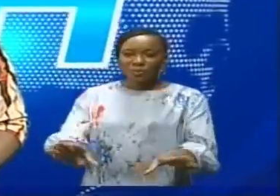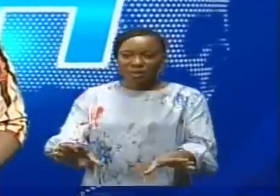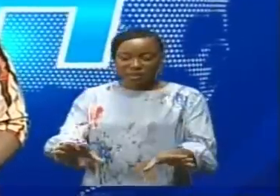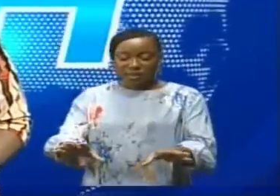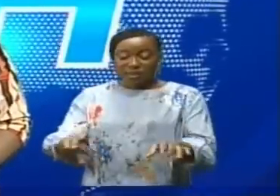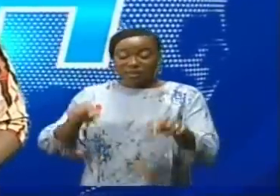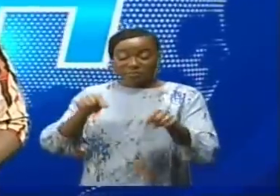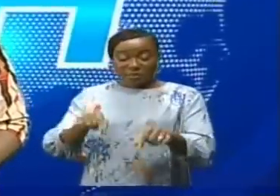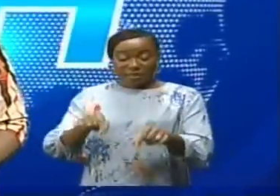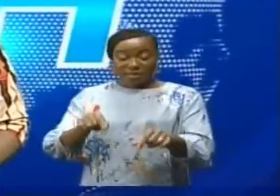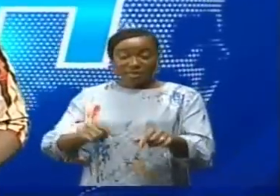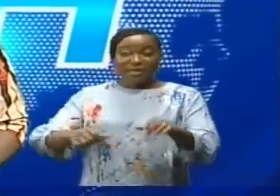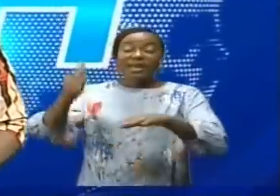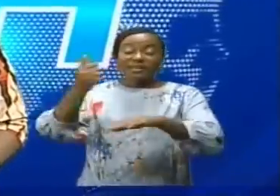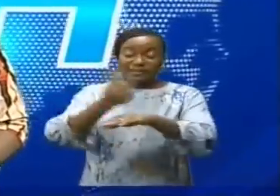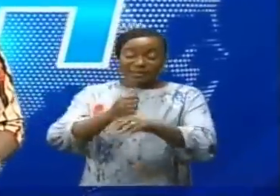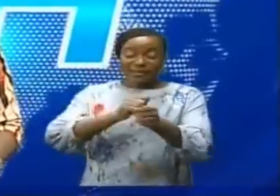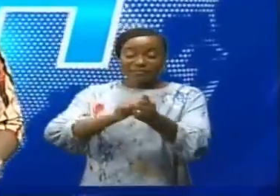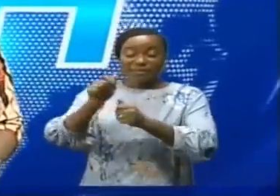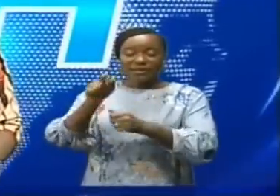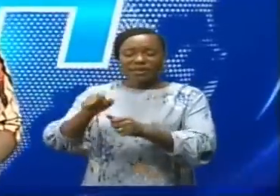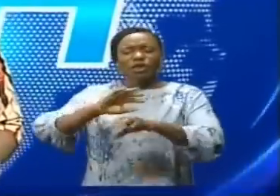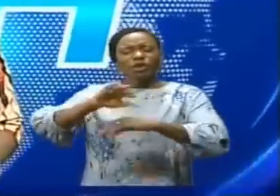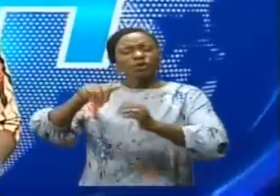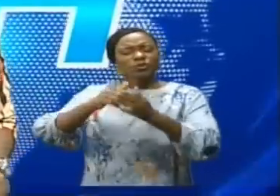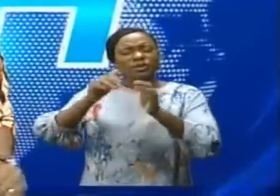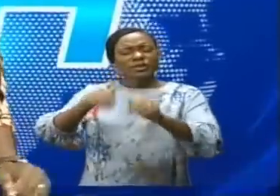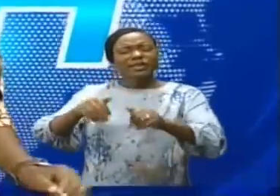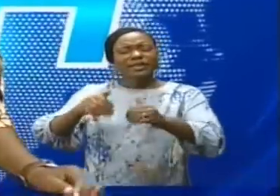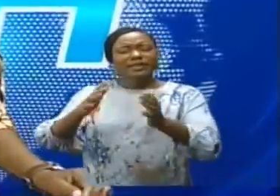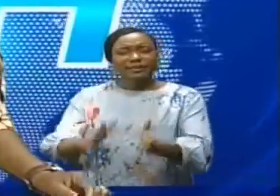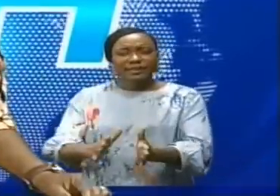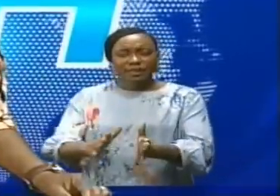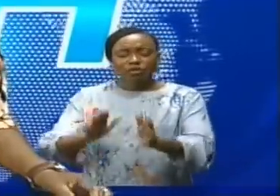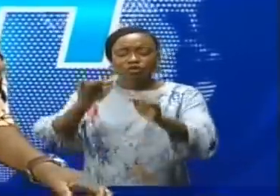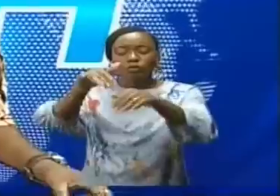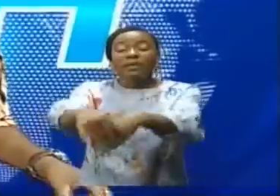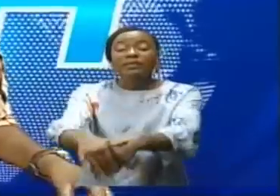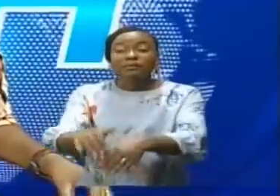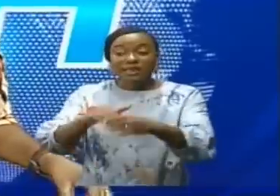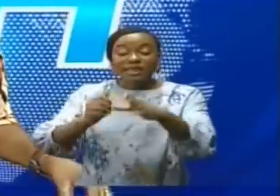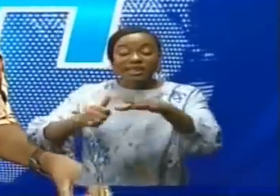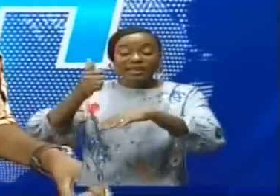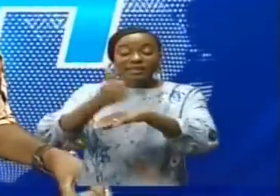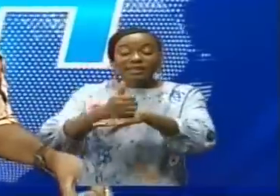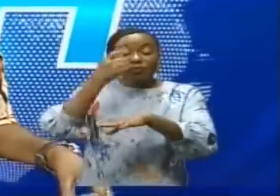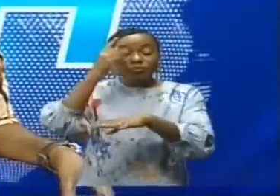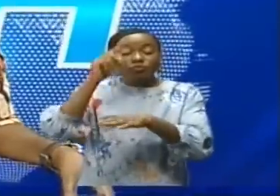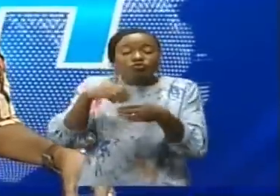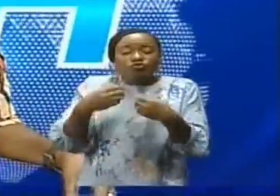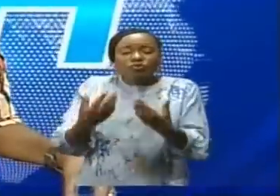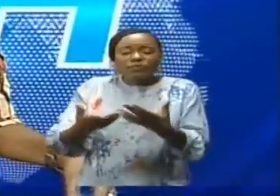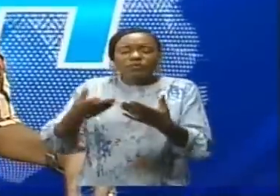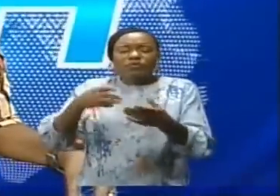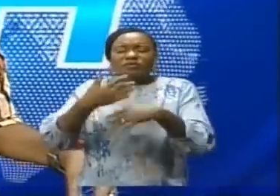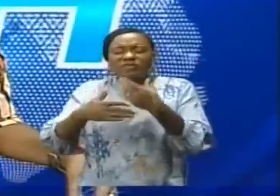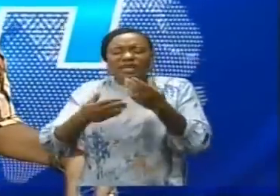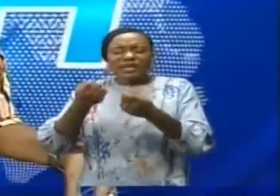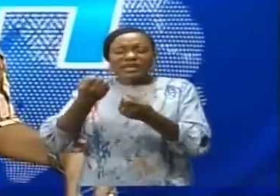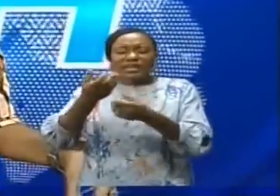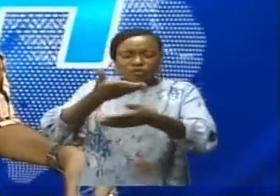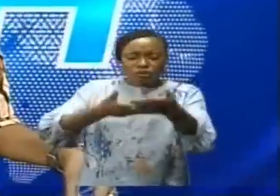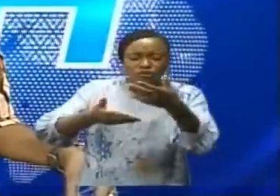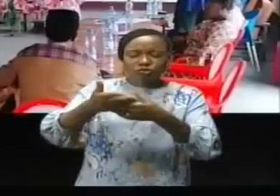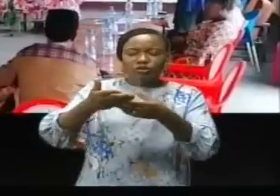province du Maïndombé. Les agriculteurs de ce coin faisaient partie prénante pour une synergie des échanges commerciaux.